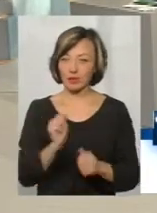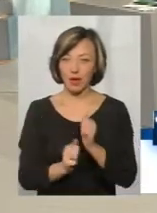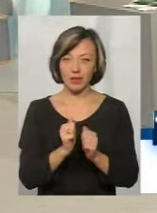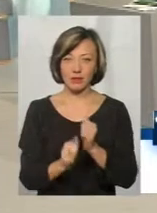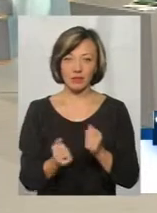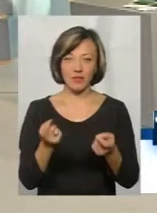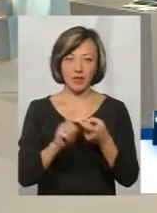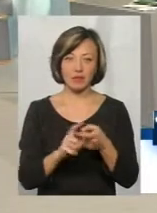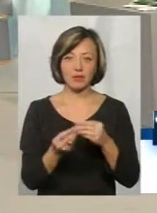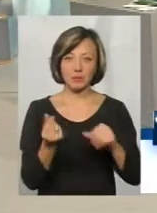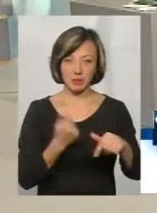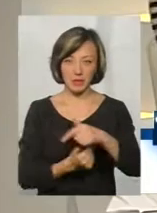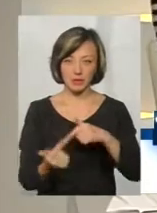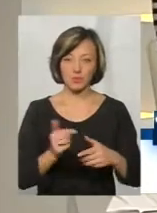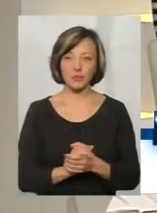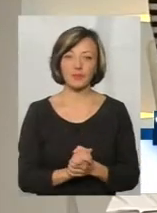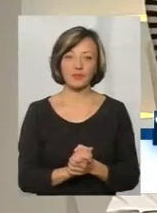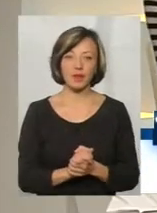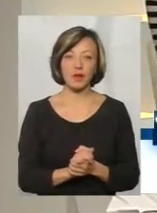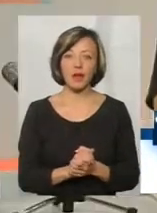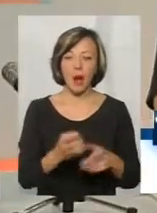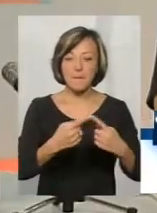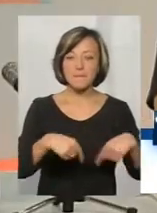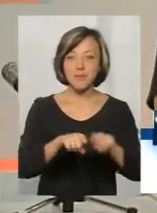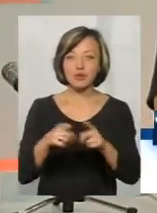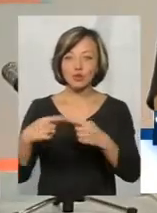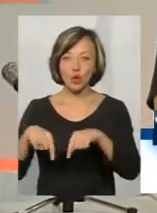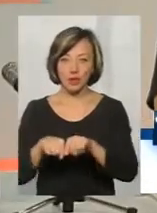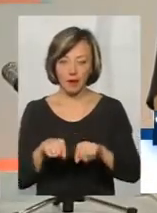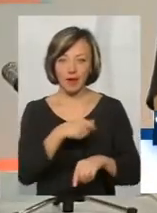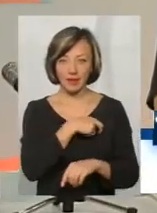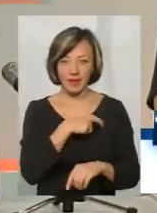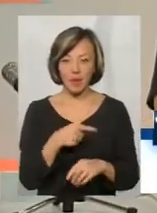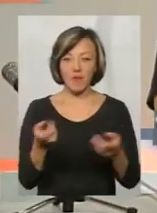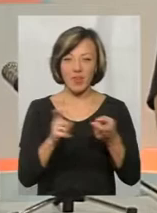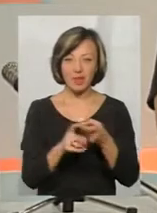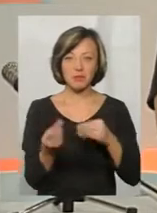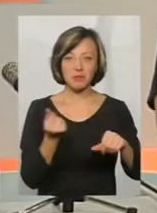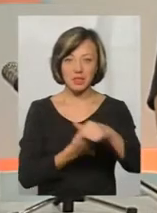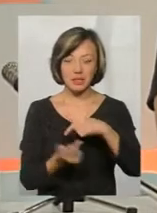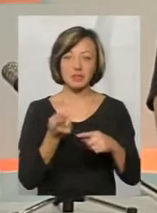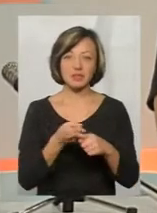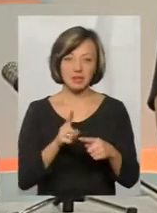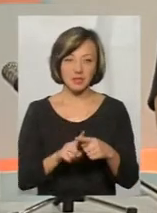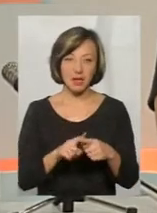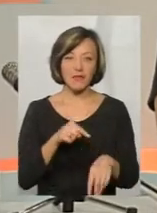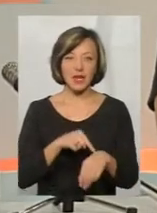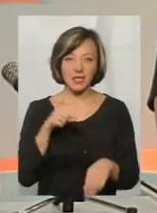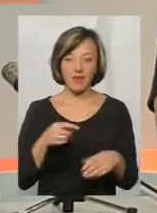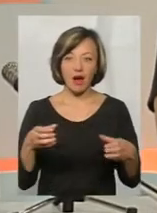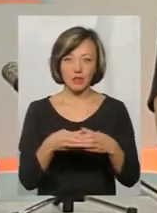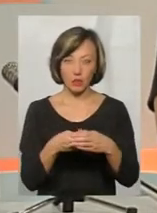часто пов'язані з бізнесом. Так, і оскільки мажоритарники – це переважні люди,'язані з бізнесом, бізнес – це вразлива